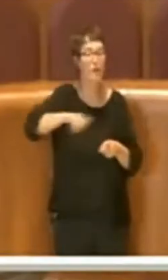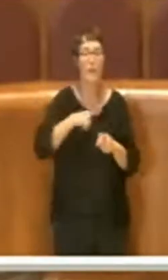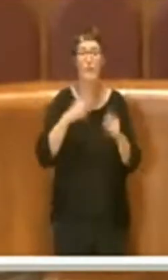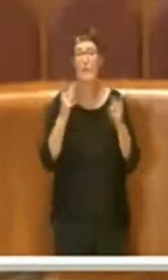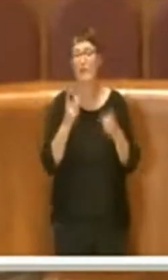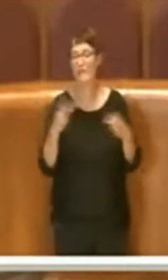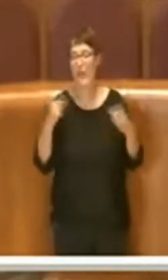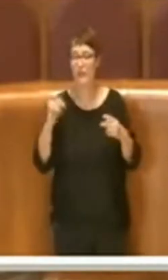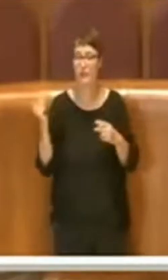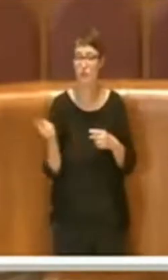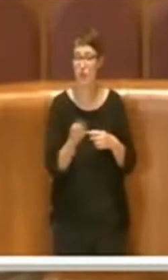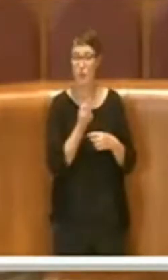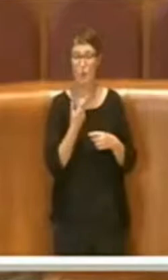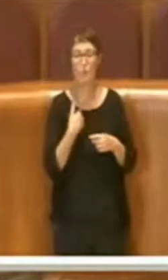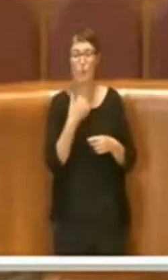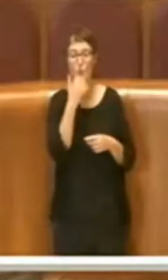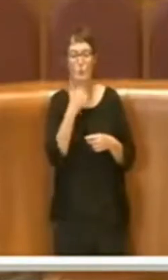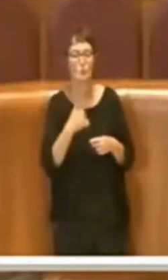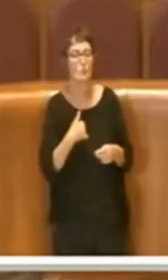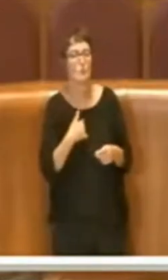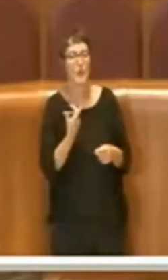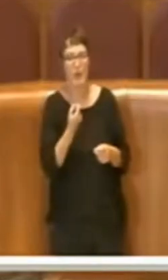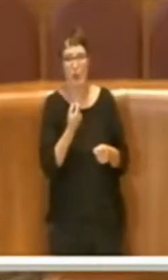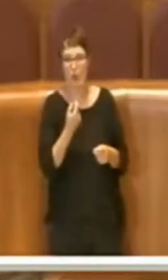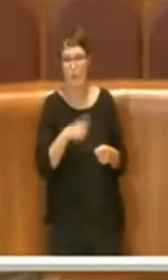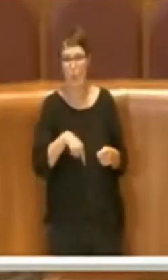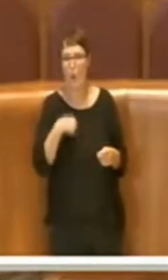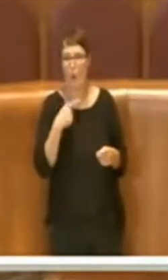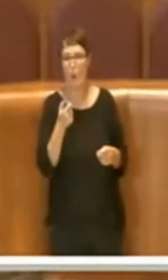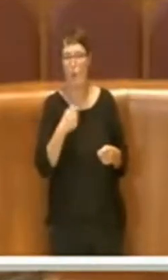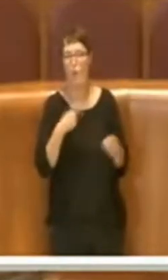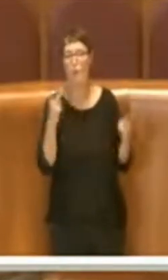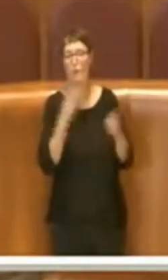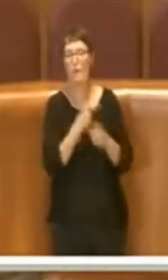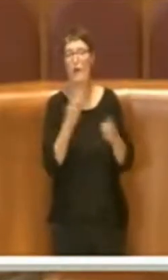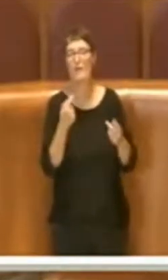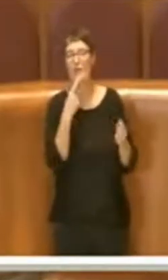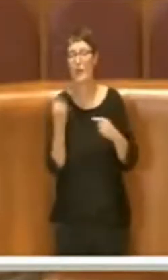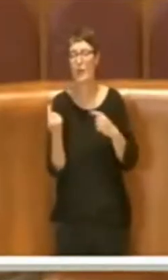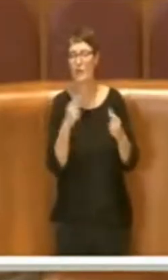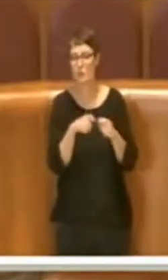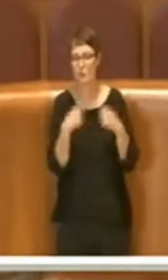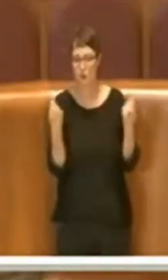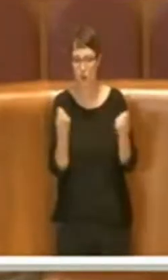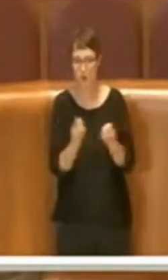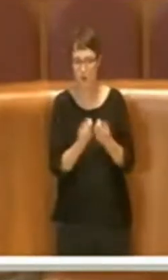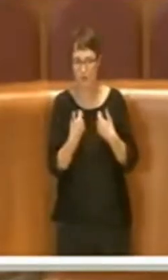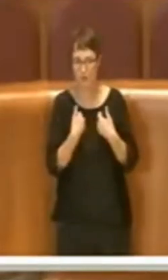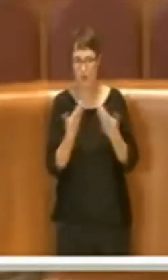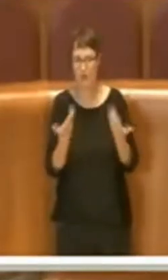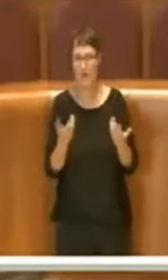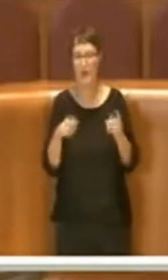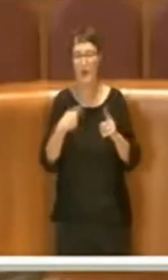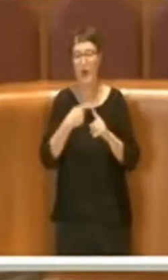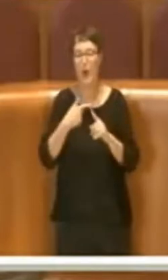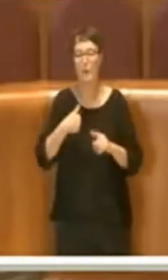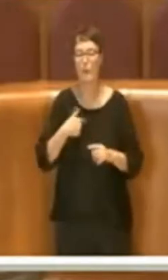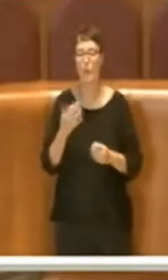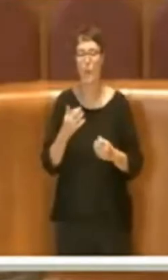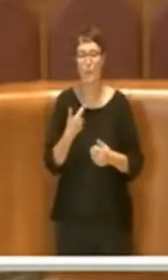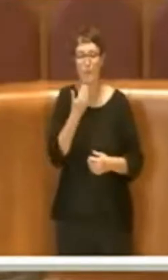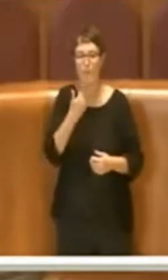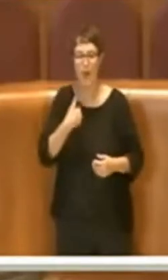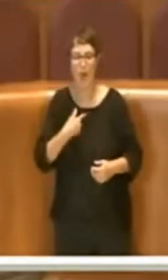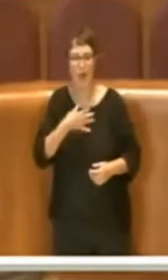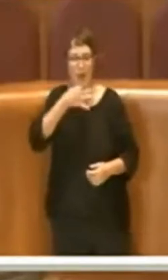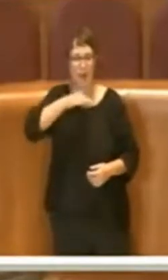mi dilungo un pochino Presidente, ma tanto siamo in discussione generale, quindi lo suggerisce il termine, poi era un po' in astinenza di interventi in aula,